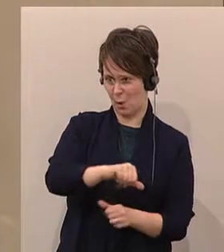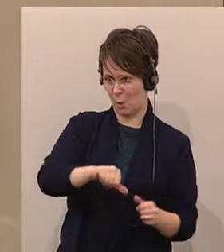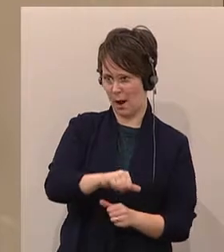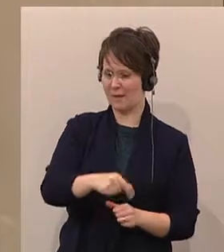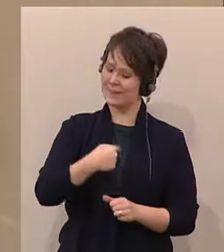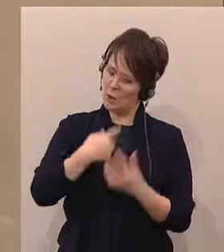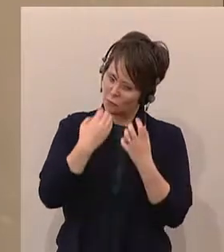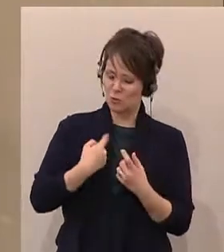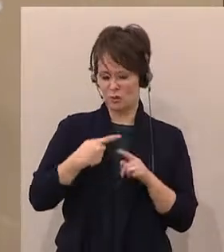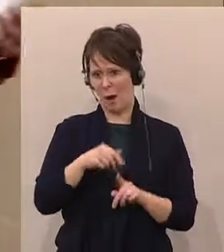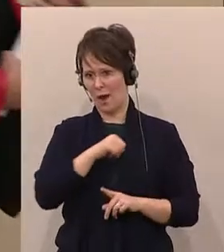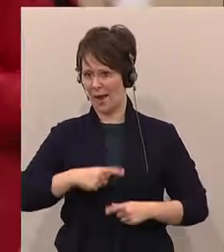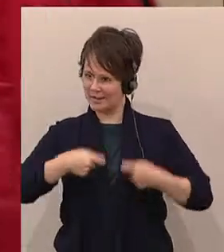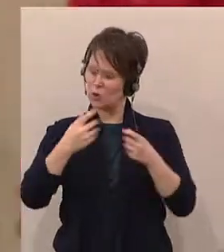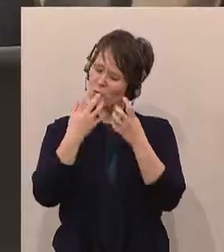da weiterkommen.